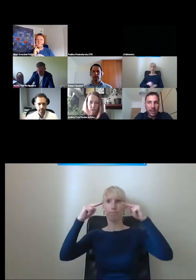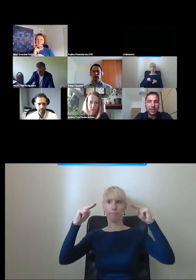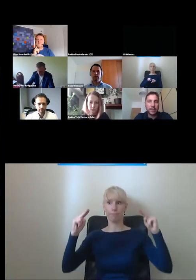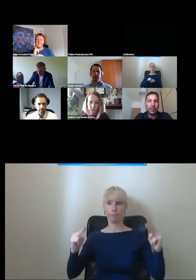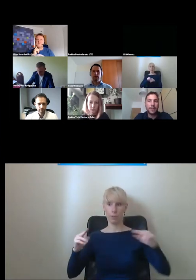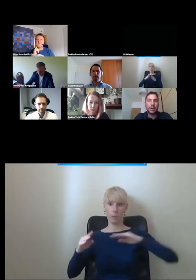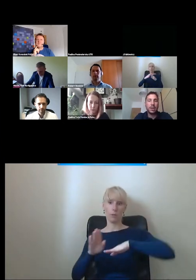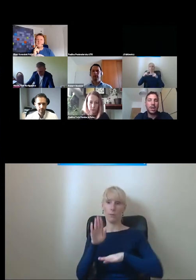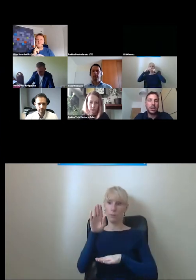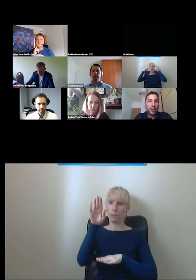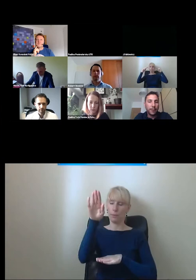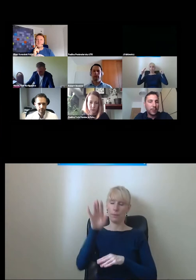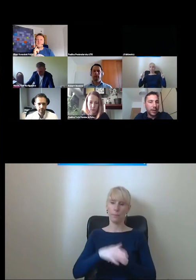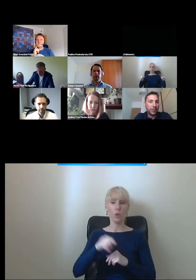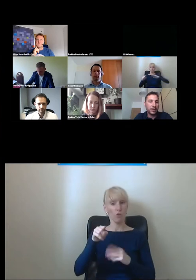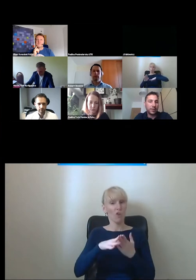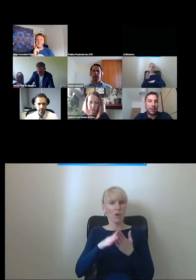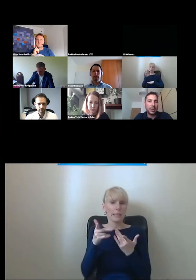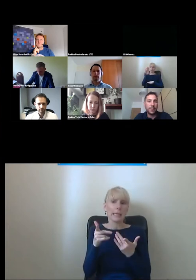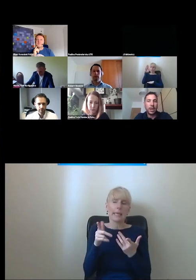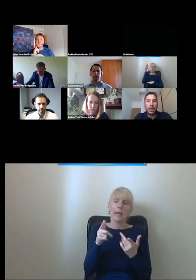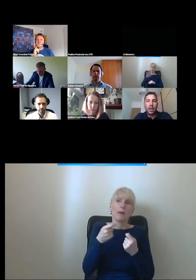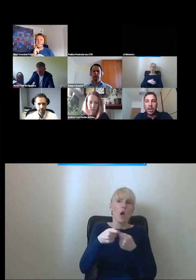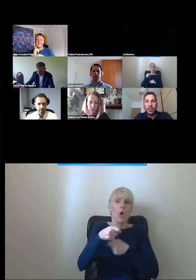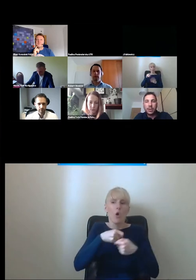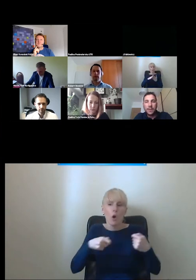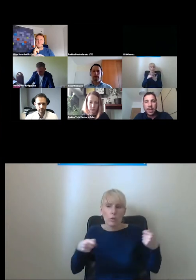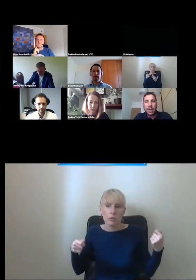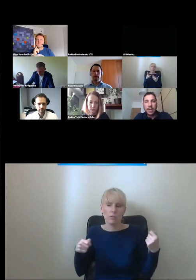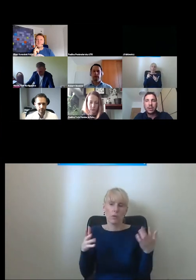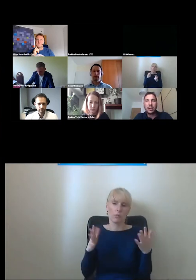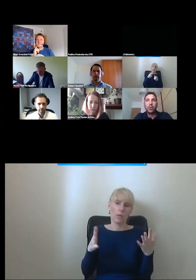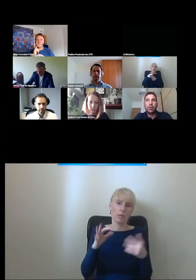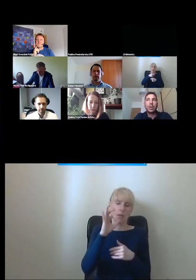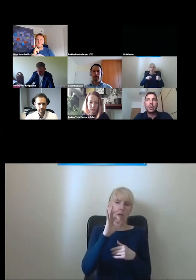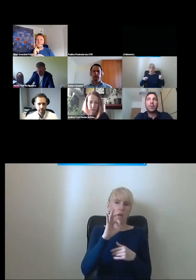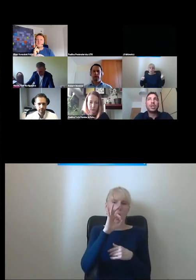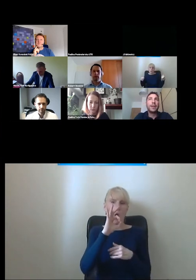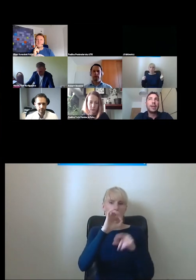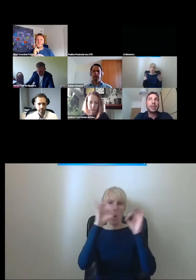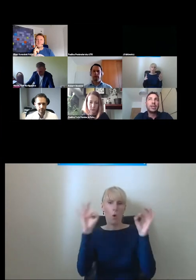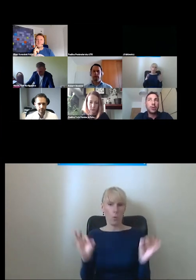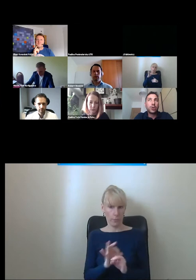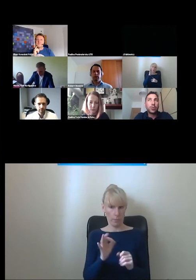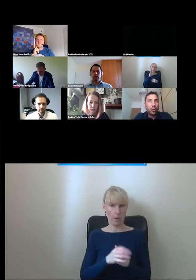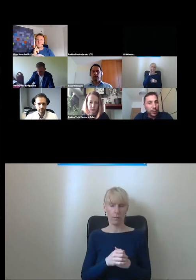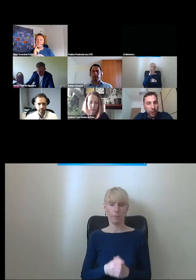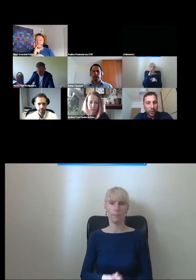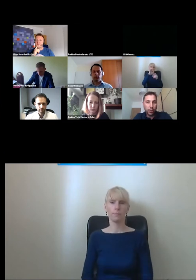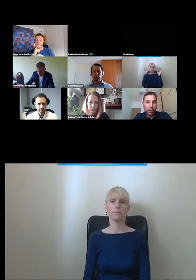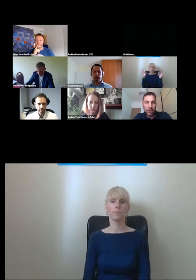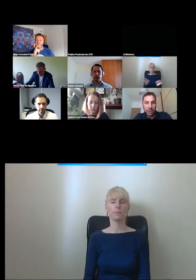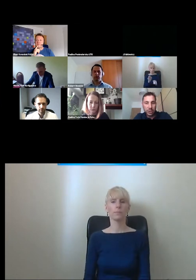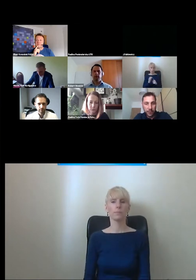zwłaszcza w lokalizacjach peryferyjnych, jest optymalnym rozwiązaniem. Pozwala z reguły na połączenie w jakiś sposób ruchu